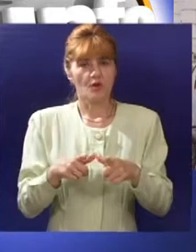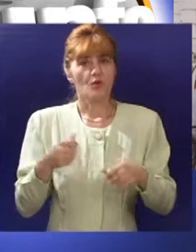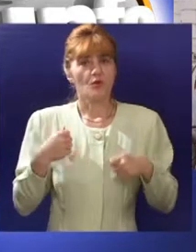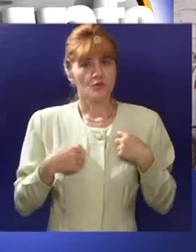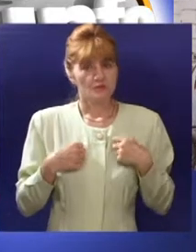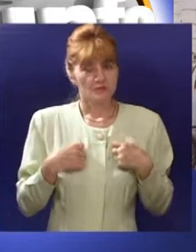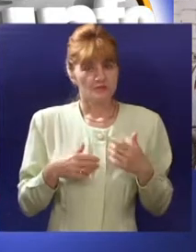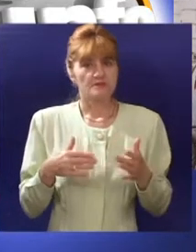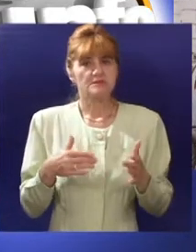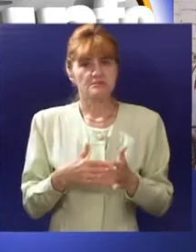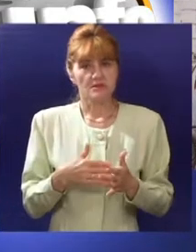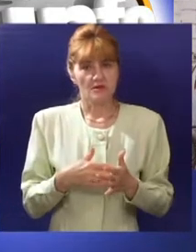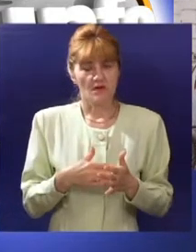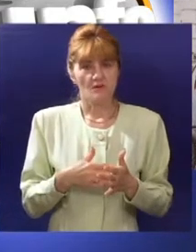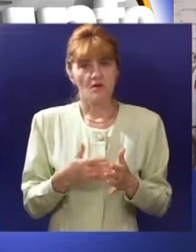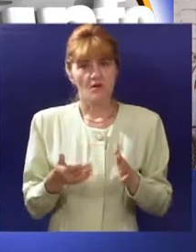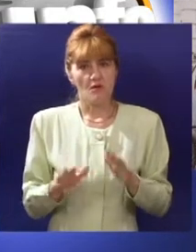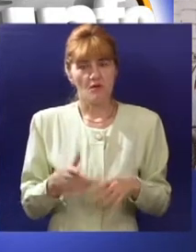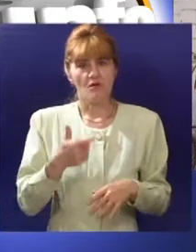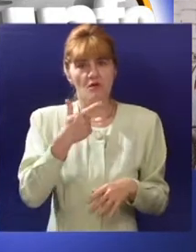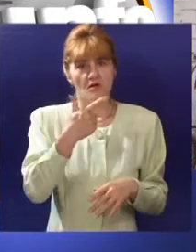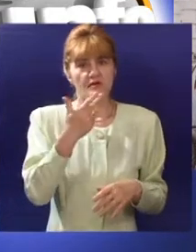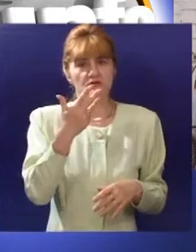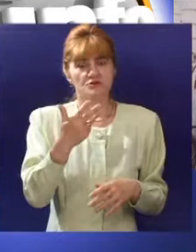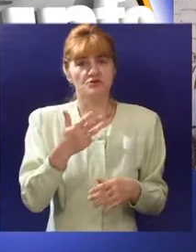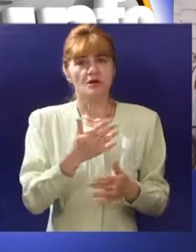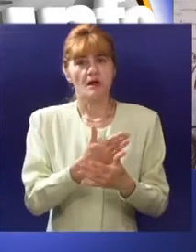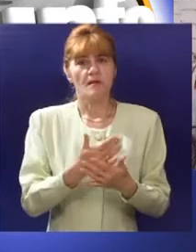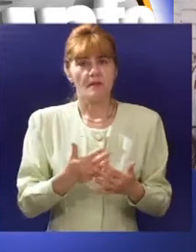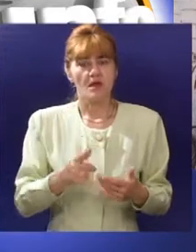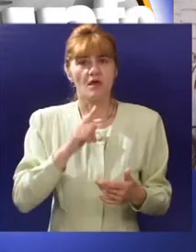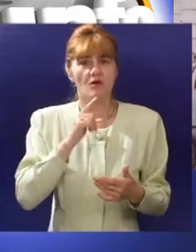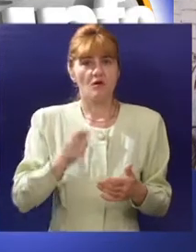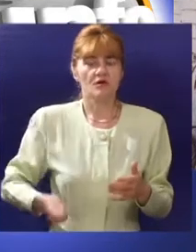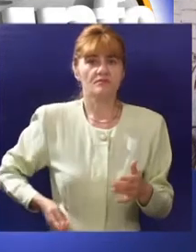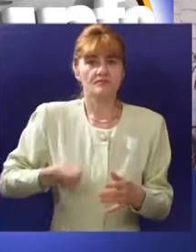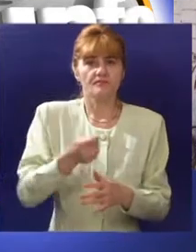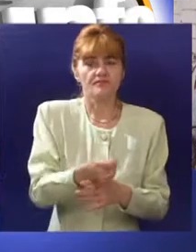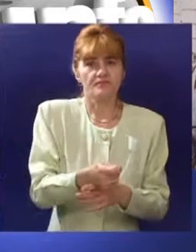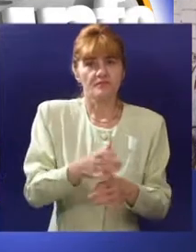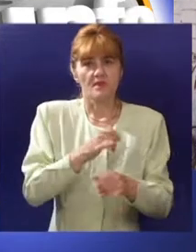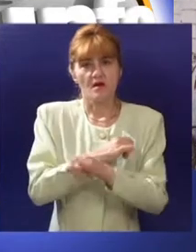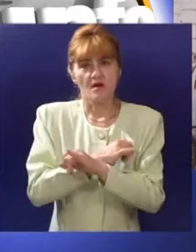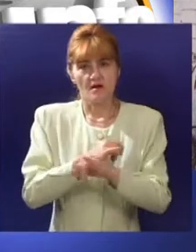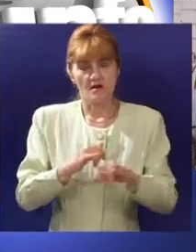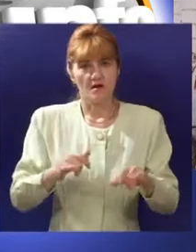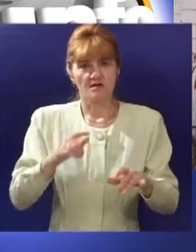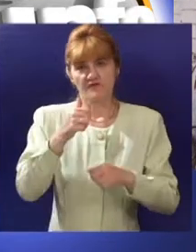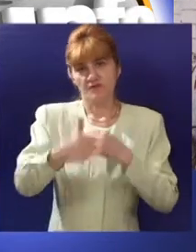Subotici, potrebno će biti tačno 24 miliona evra koje ćemo investirati u sledećih